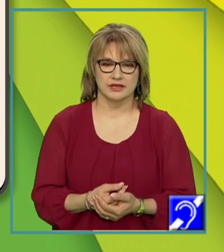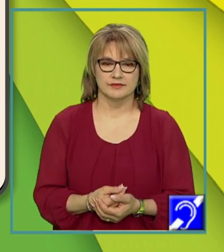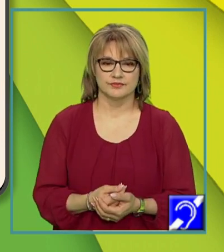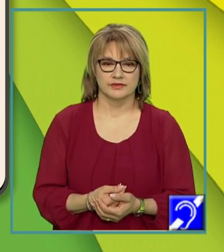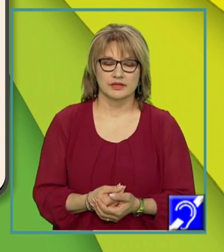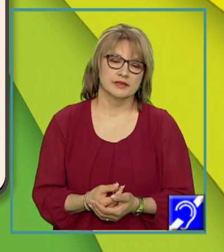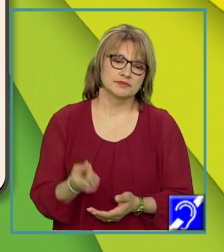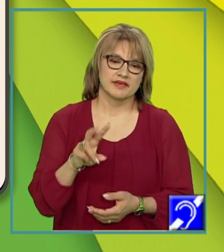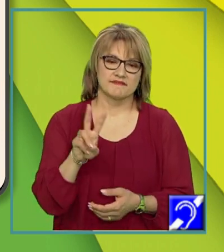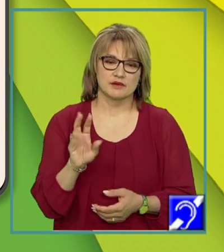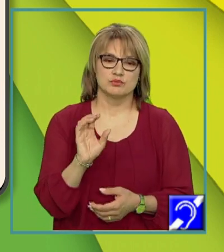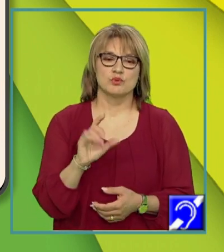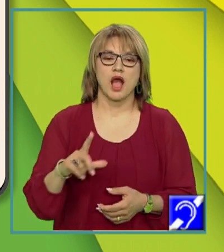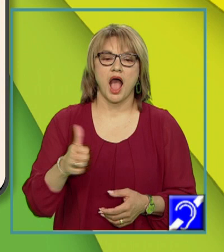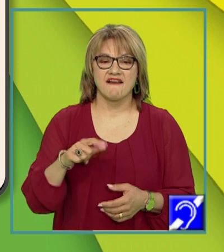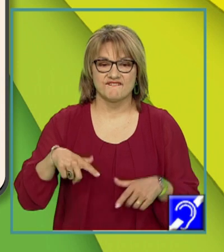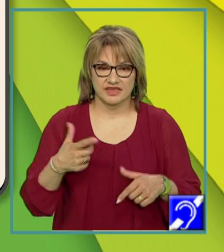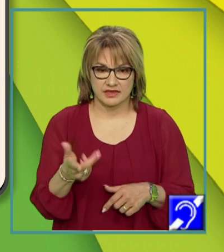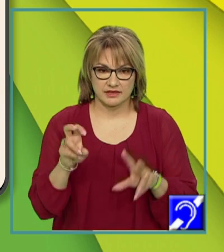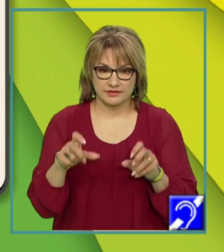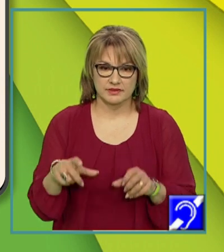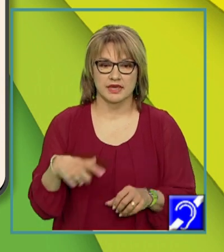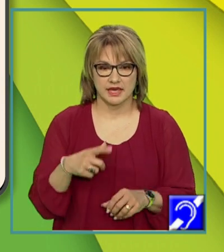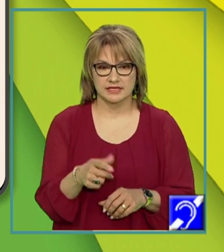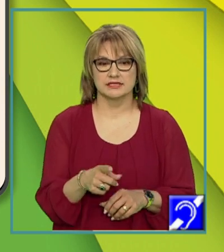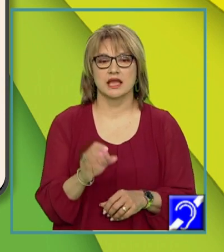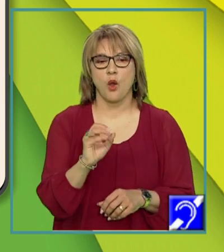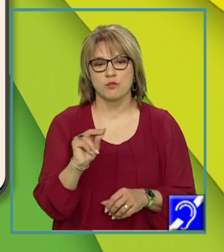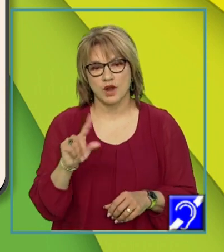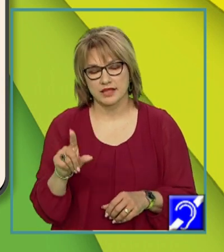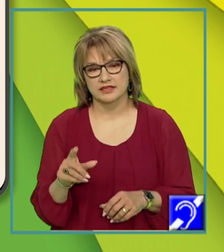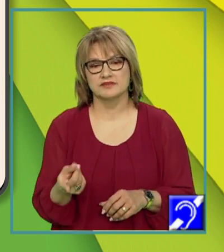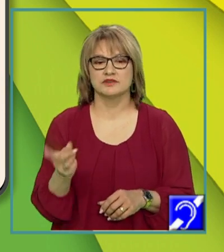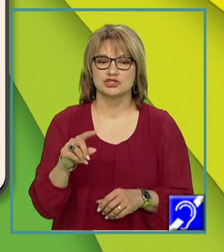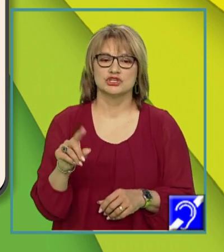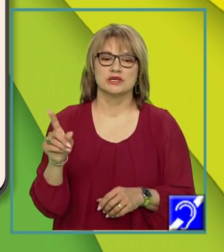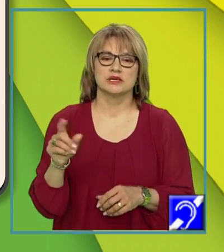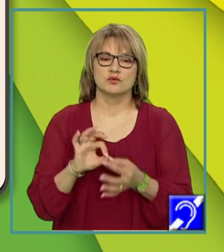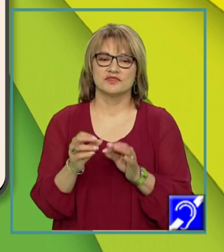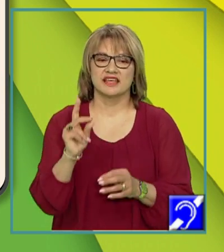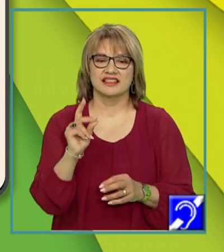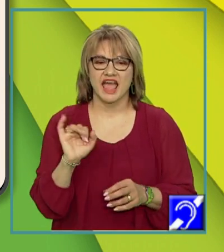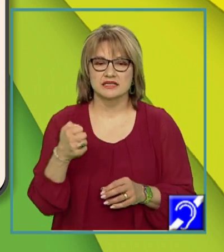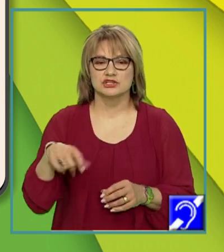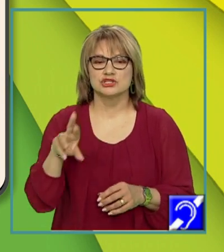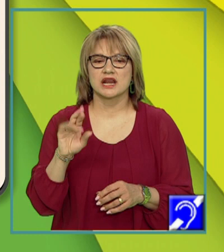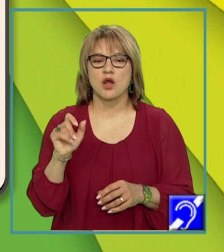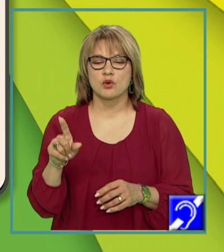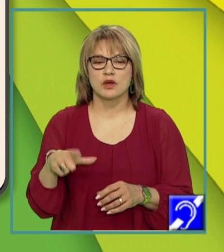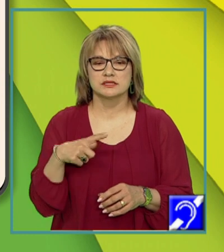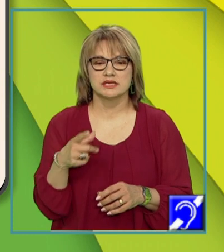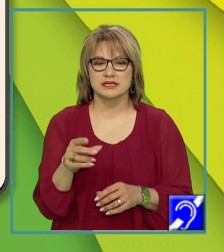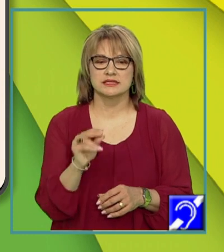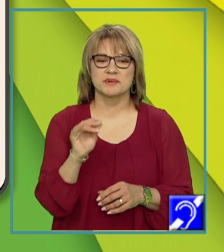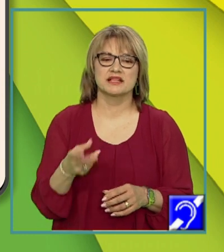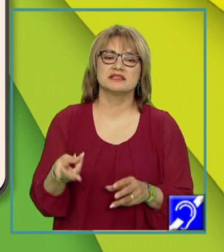Verbul a fi este verb copulativ, iar deasă și răcoroasă este un nume predicativ multiplu.